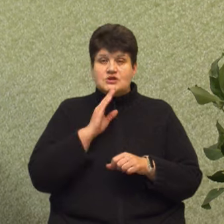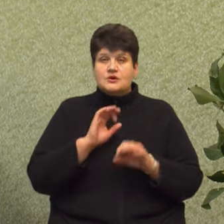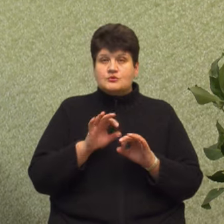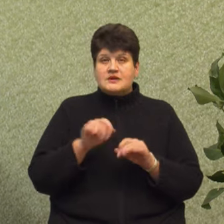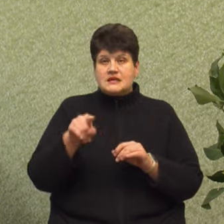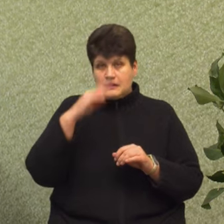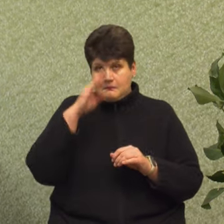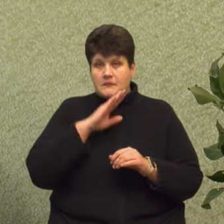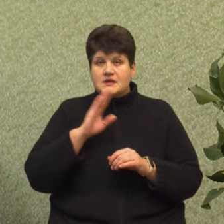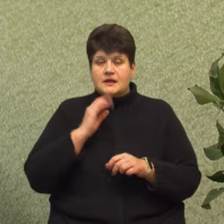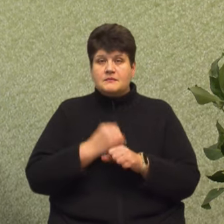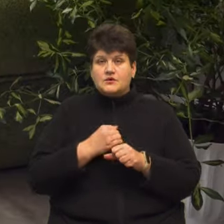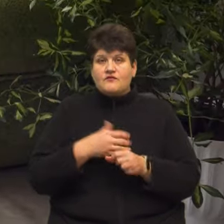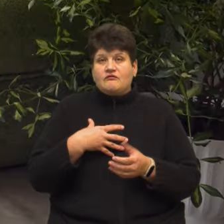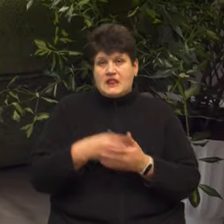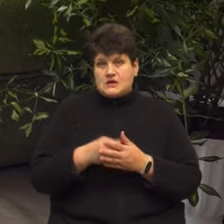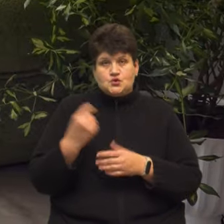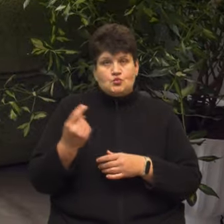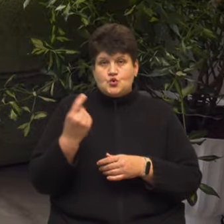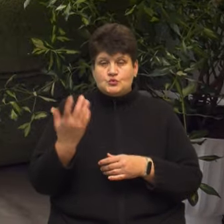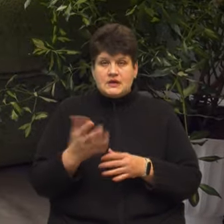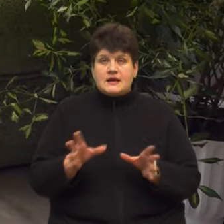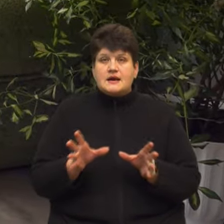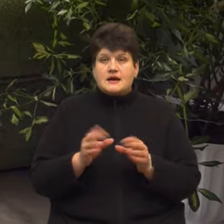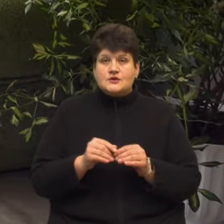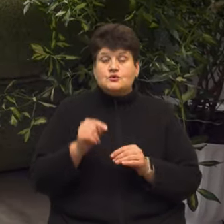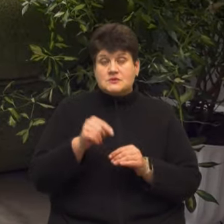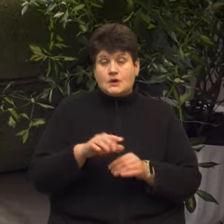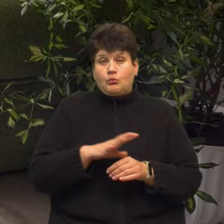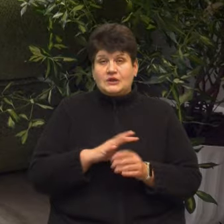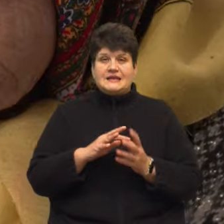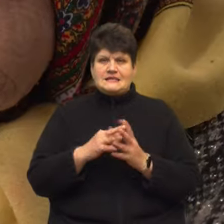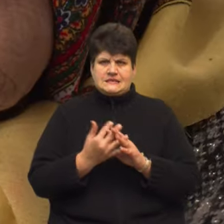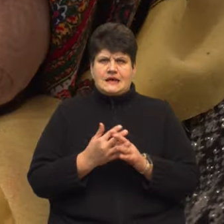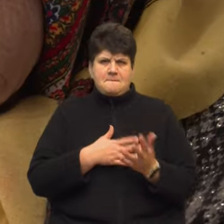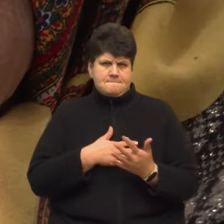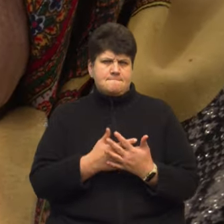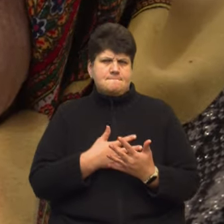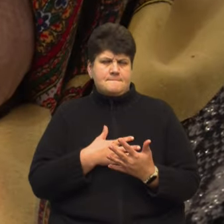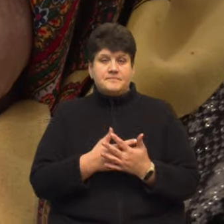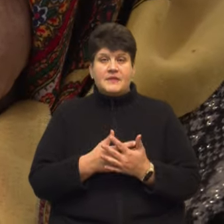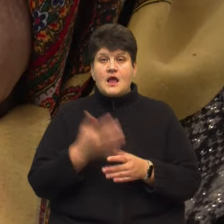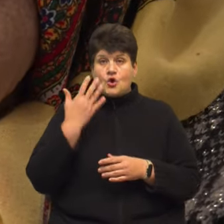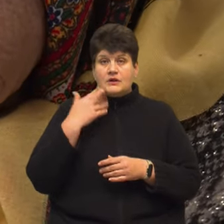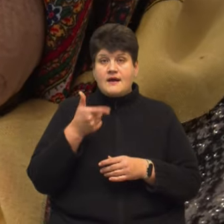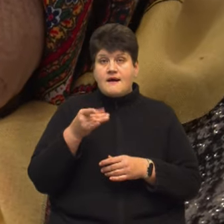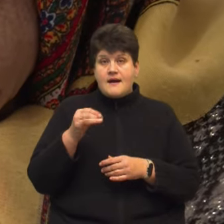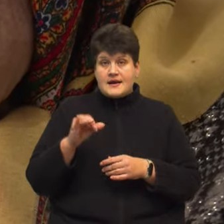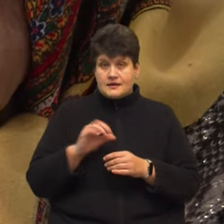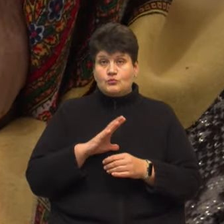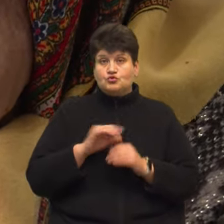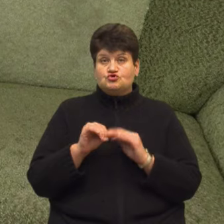батьки працювали у власному господарстві. Разом з тим були сільськими активістами. Коли Ганні виповнилося 16